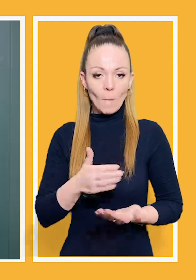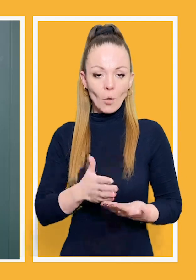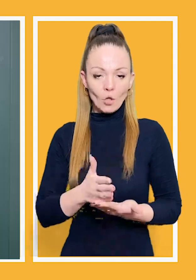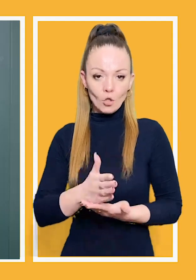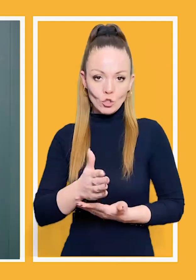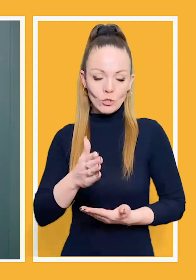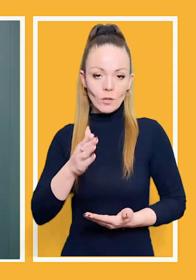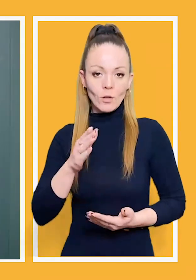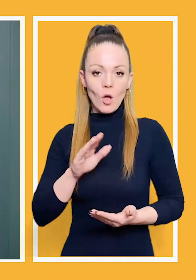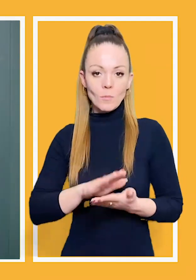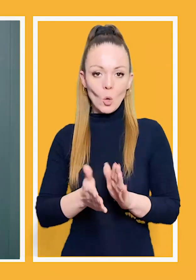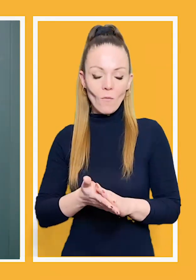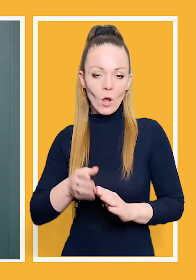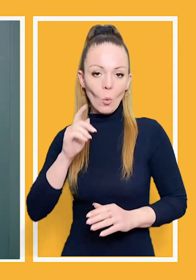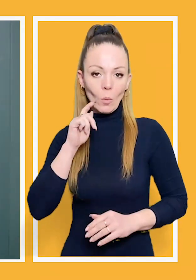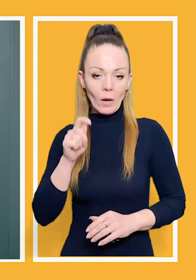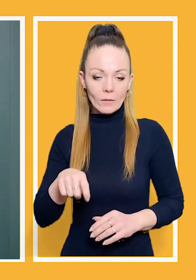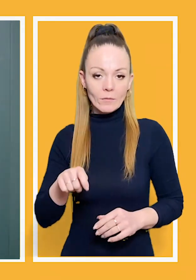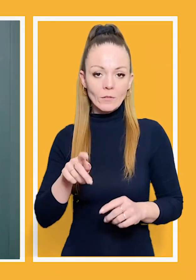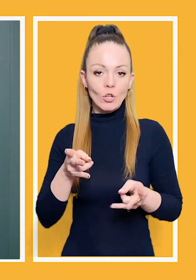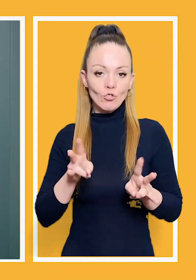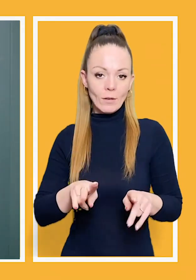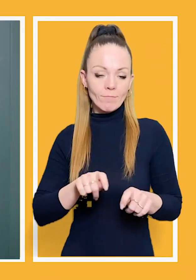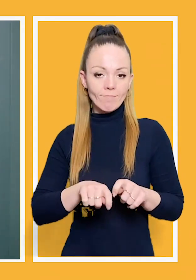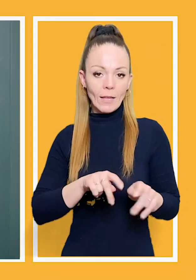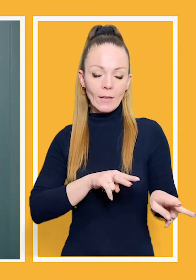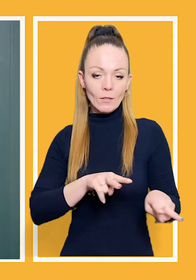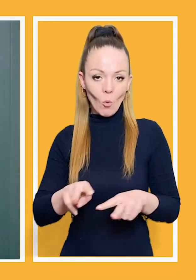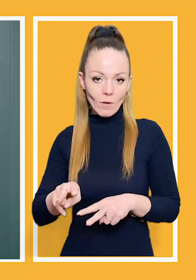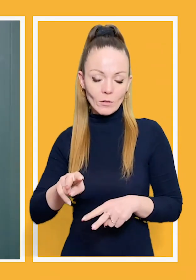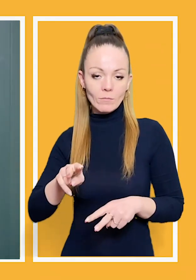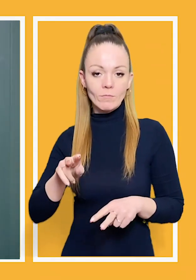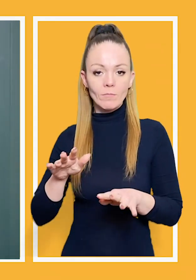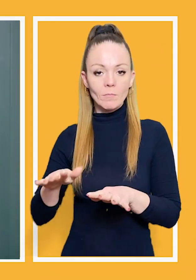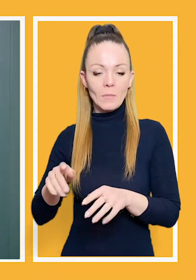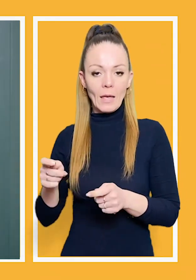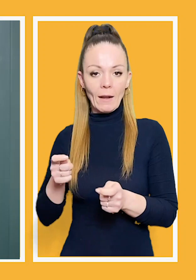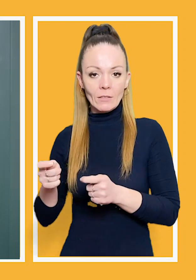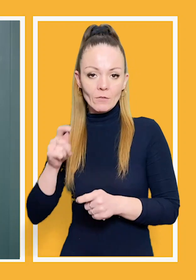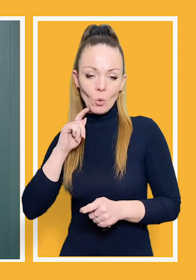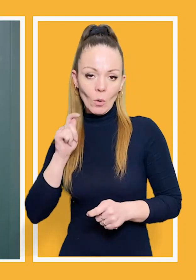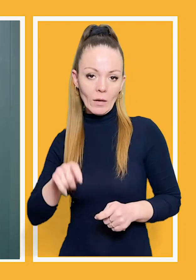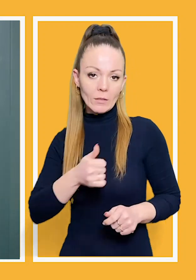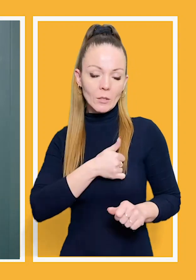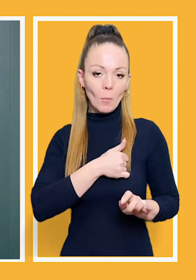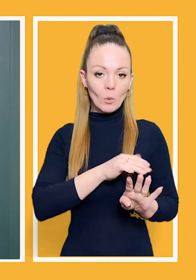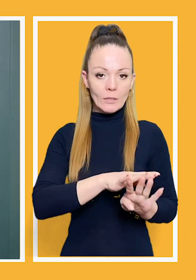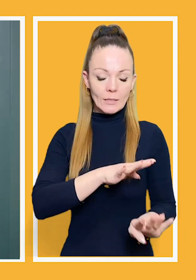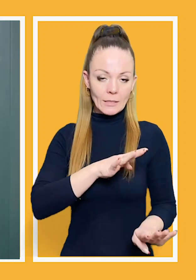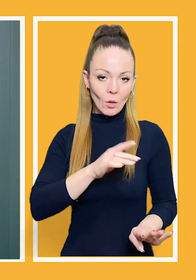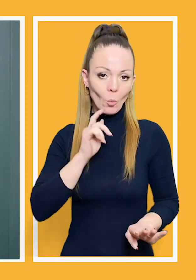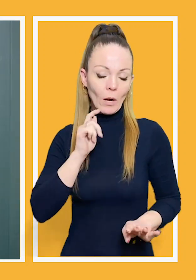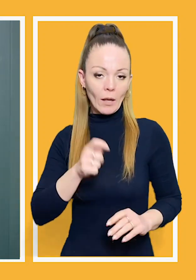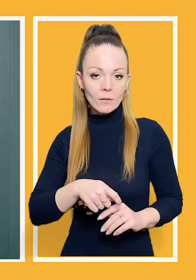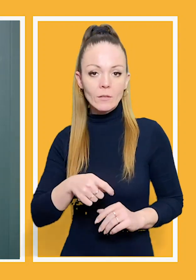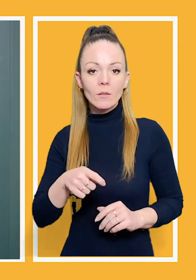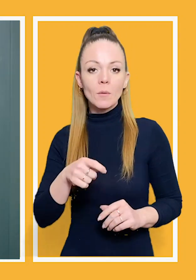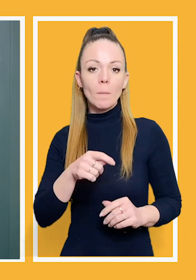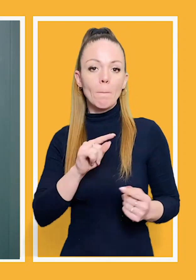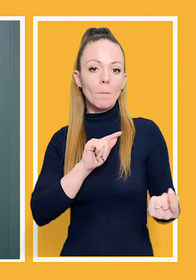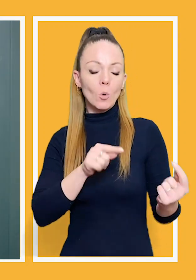Воєнна політична обстановка довкола України залишається керованою керівництвом України та керівництвом Збройних сил та Сил оборони. Противник